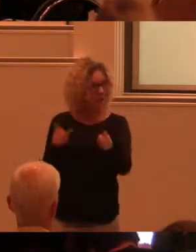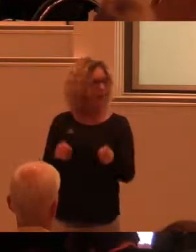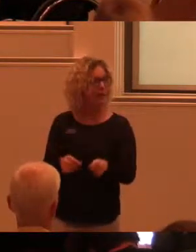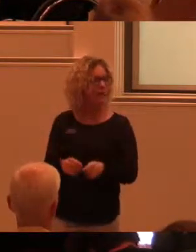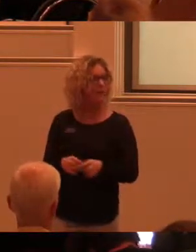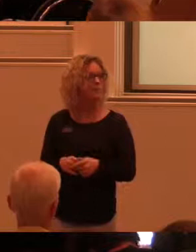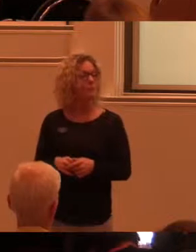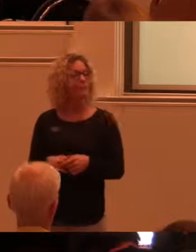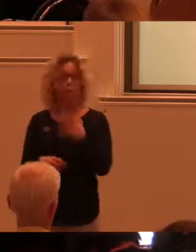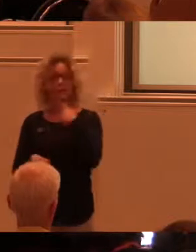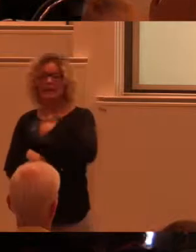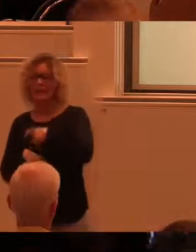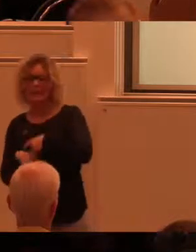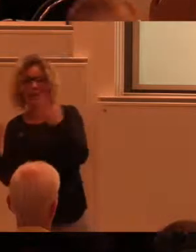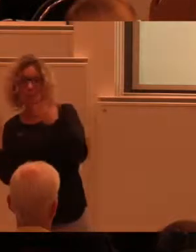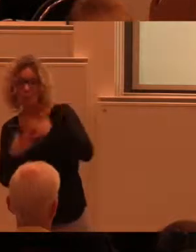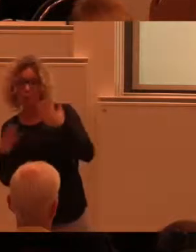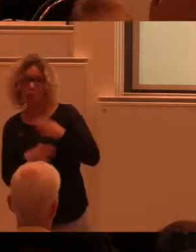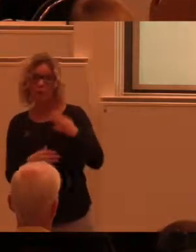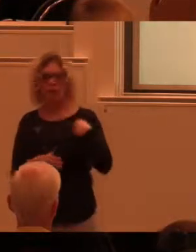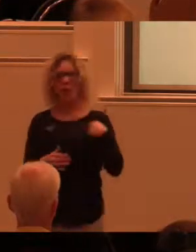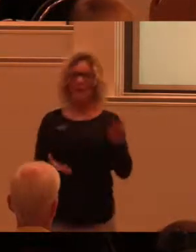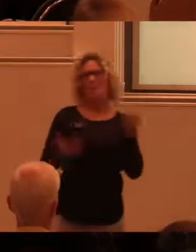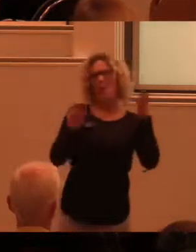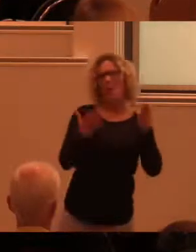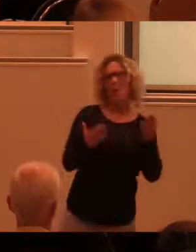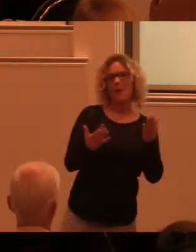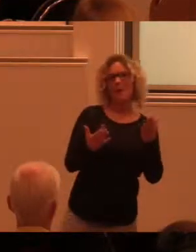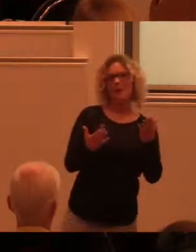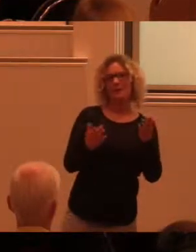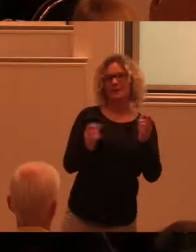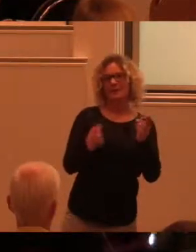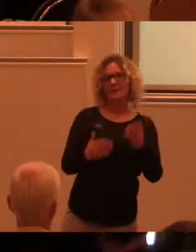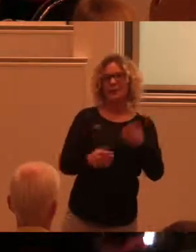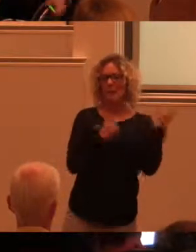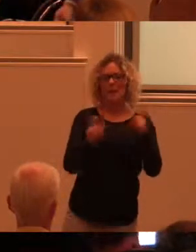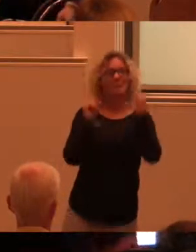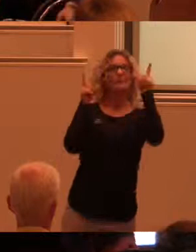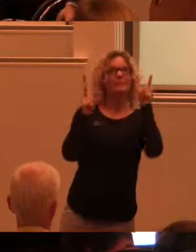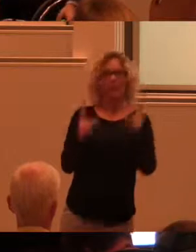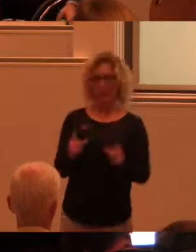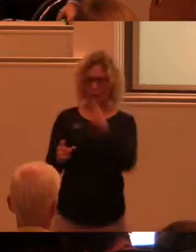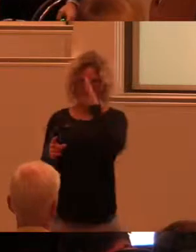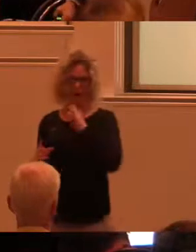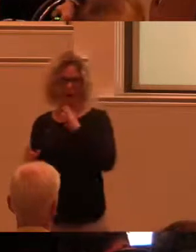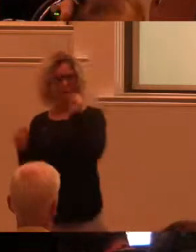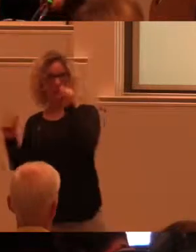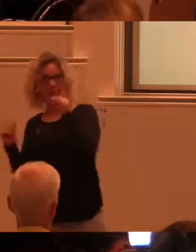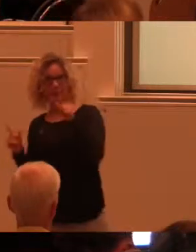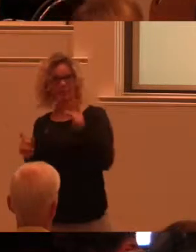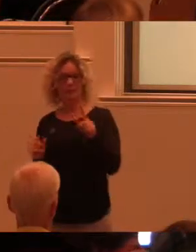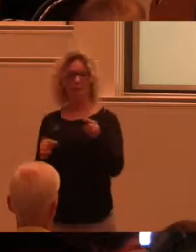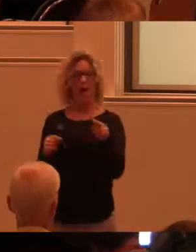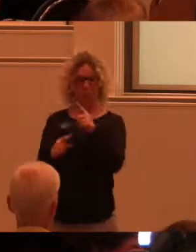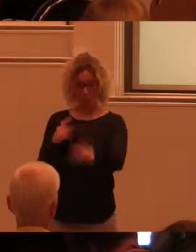dygnet. Om vi är morgonmänniskor eller kvällsmänniskor. Vilken tid på året det är. Men också